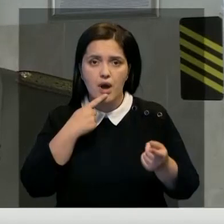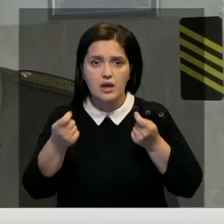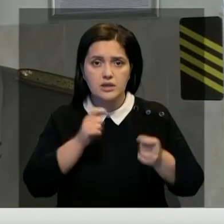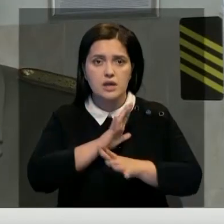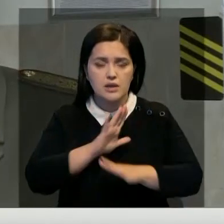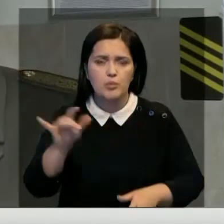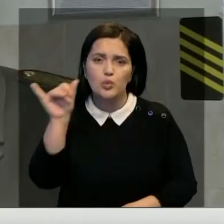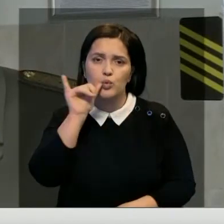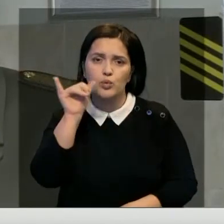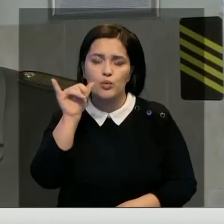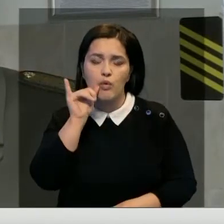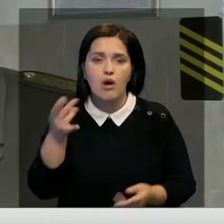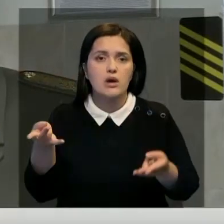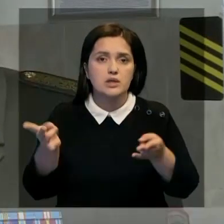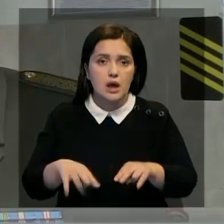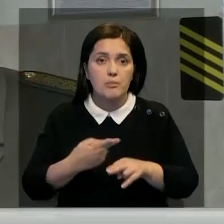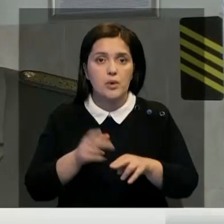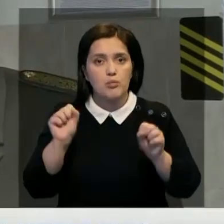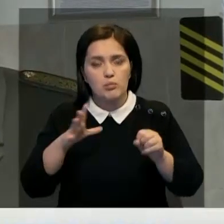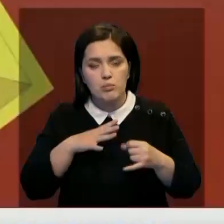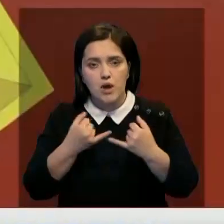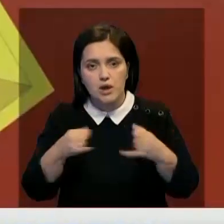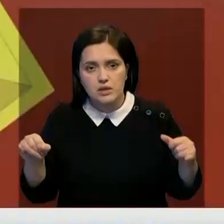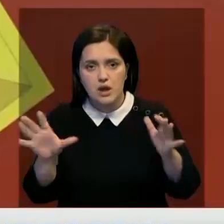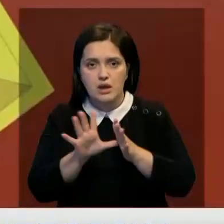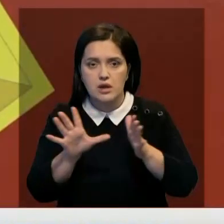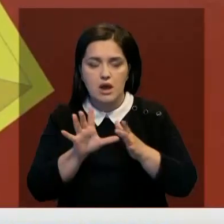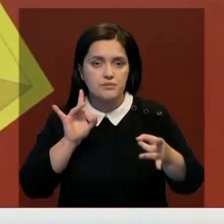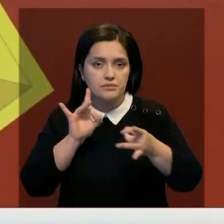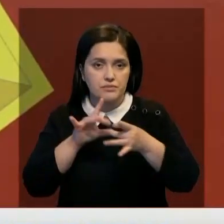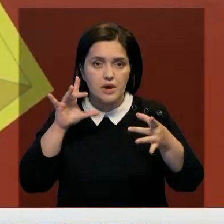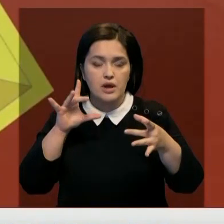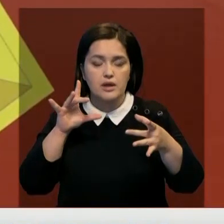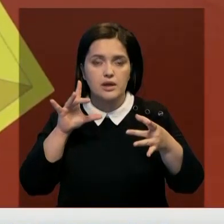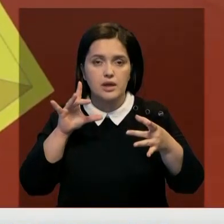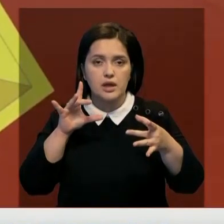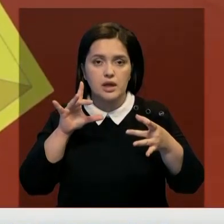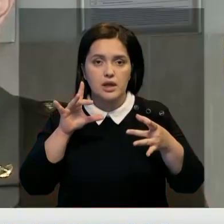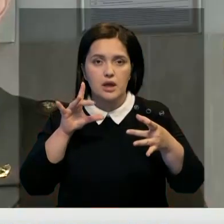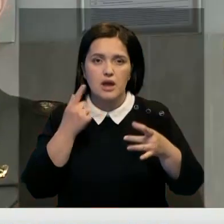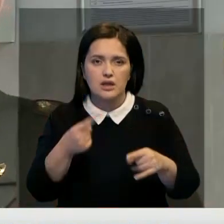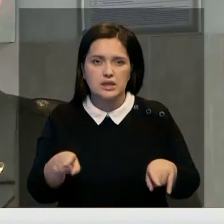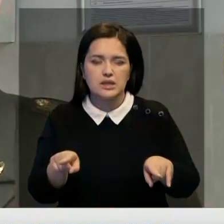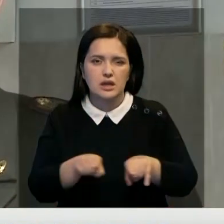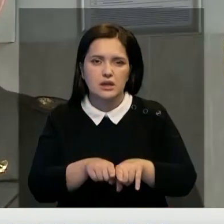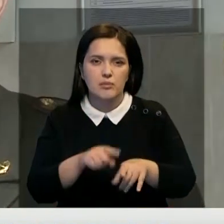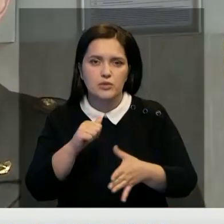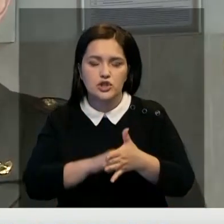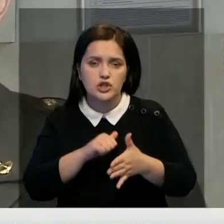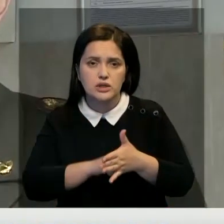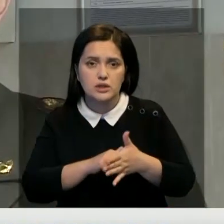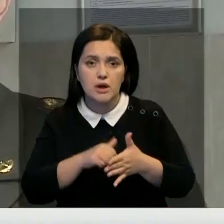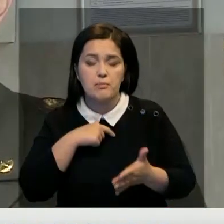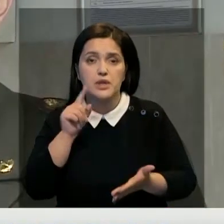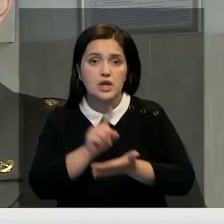курении. Также рассматривается версия короткого замыкания летопроводки. Тоже в качестве, значит, одна из таких вот основных версий может быть. Мы должны